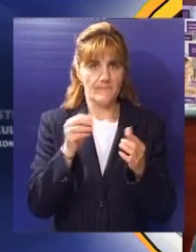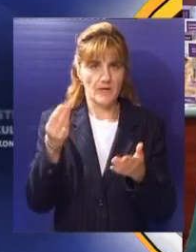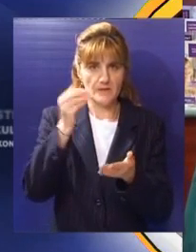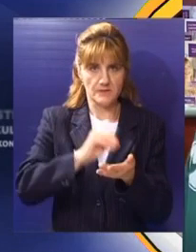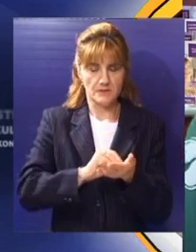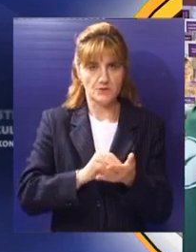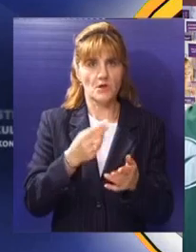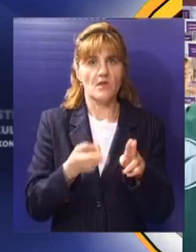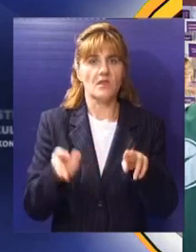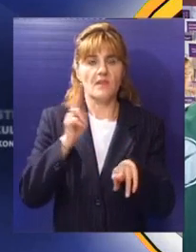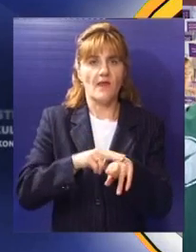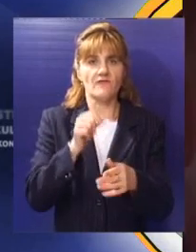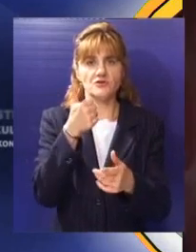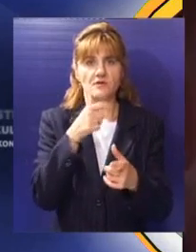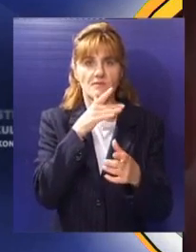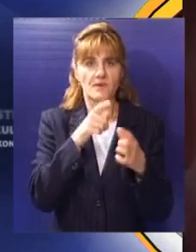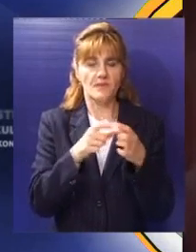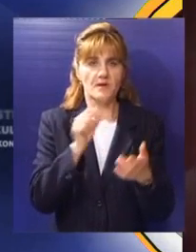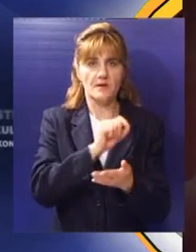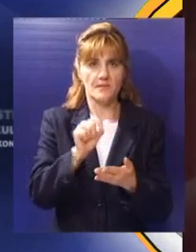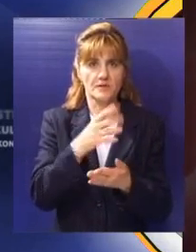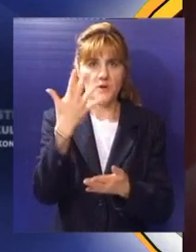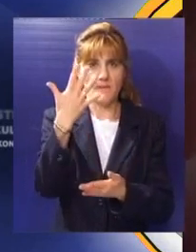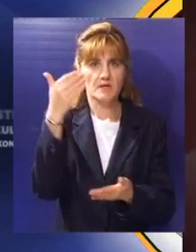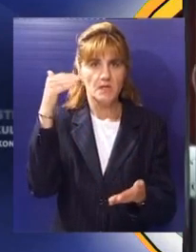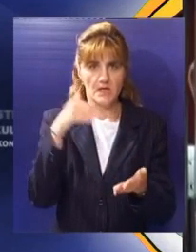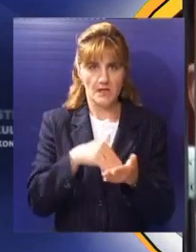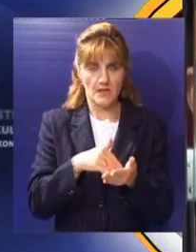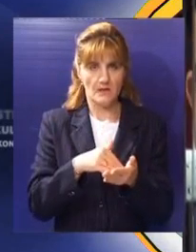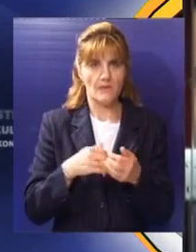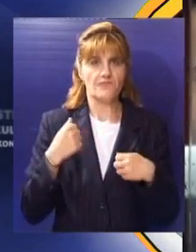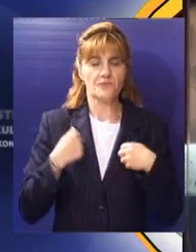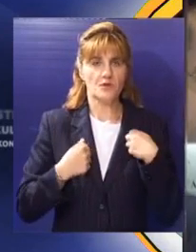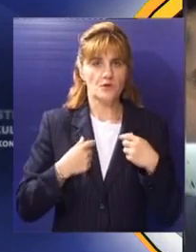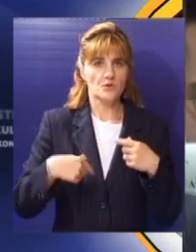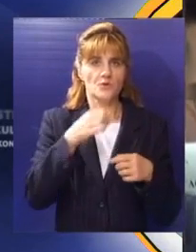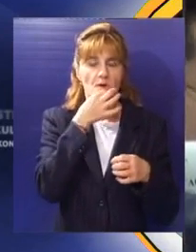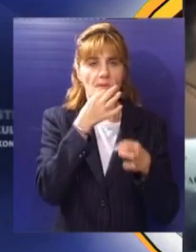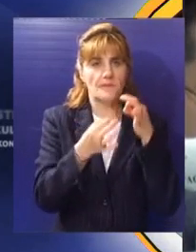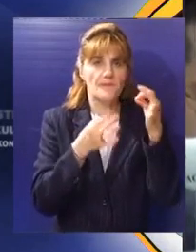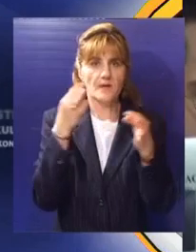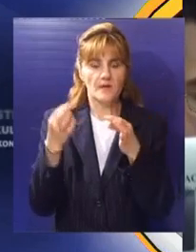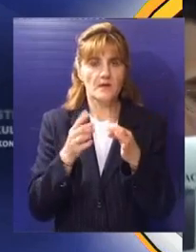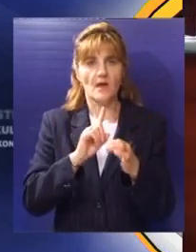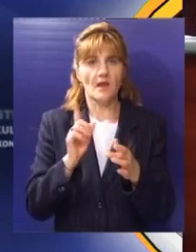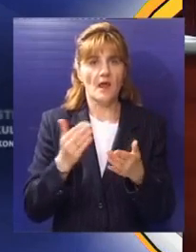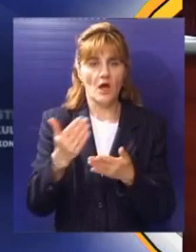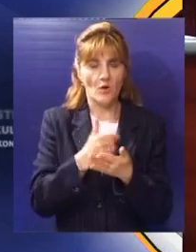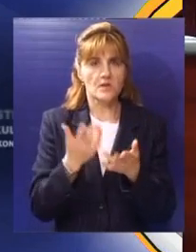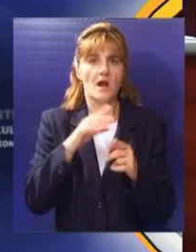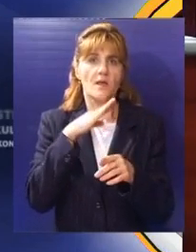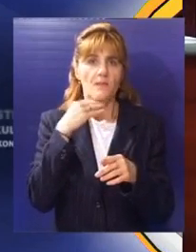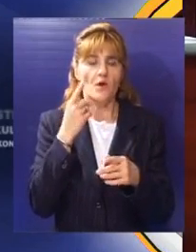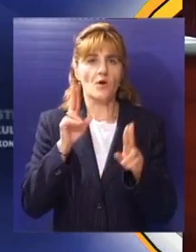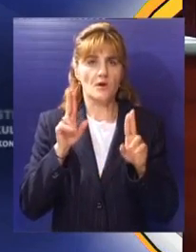500 dok je maksimalni iznos 5000 dinara. Subotičani koje smo anketirali kažu da ne koriste čekove ali da znaju mnoge